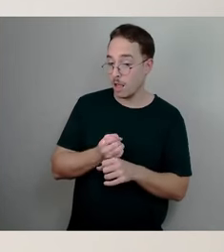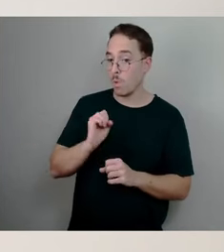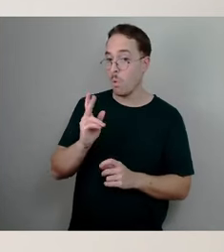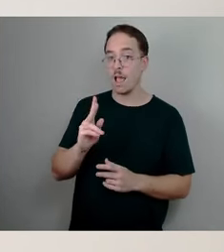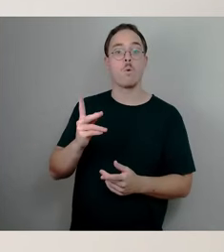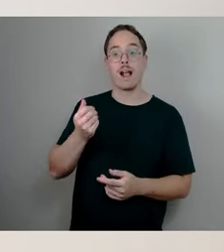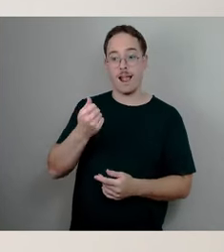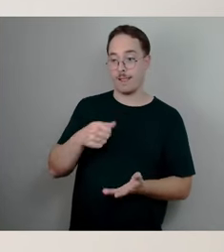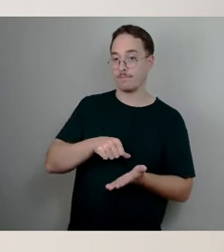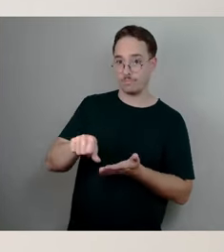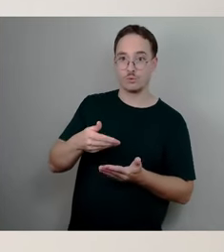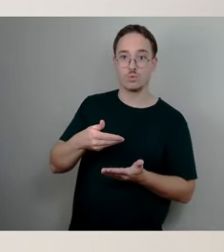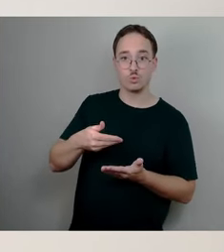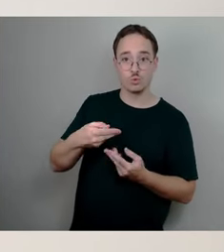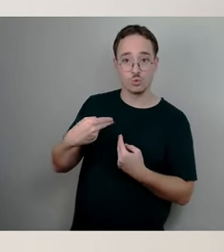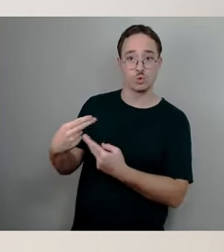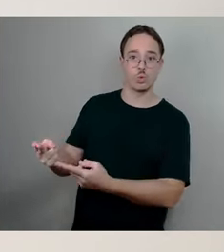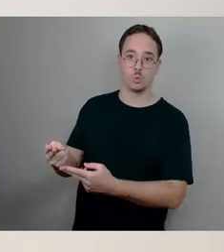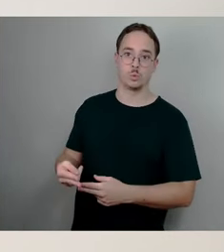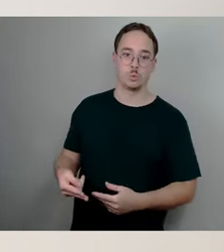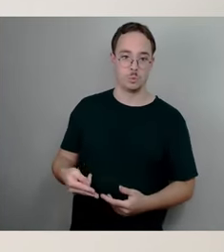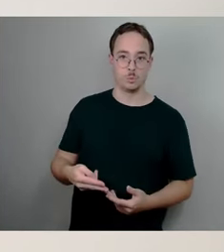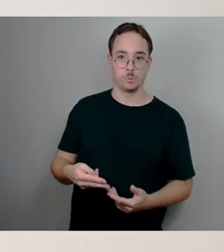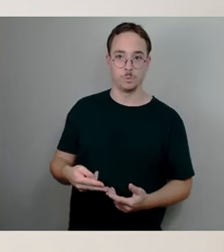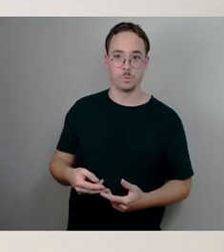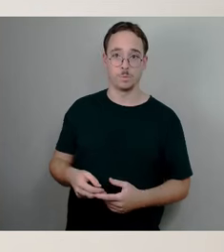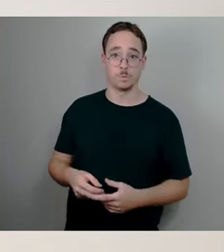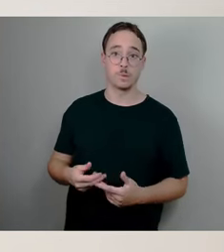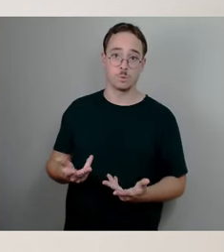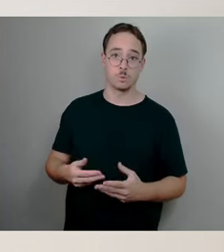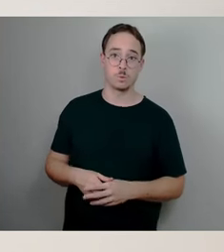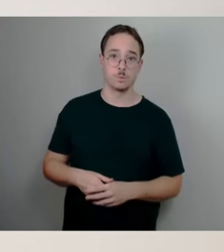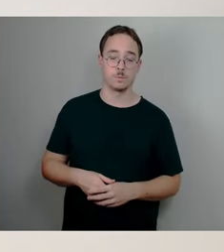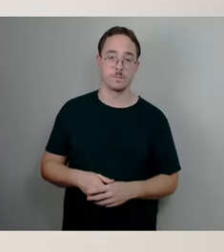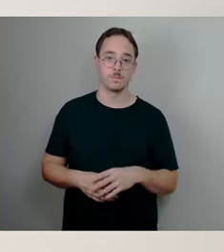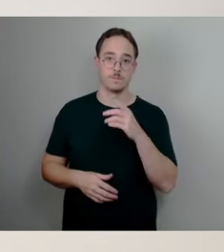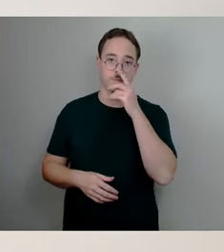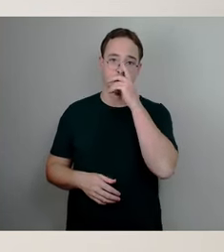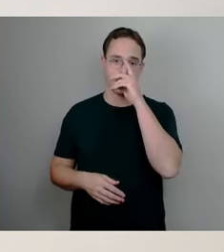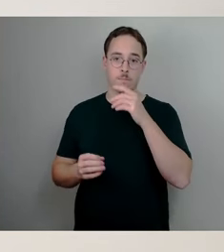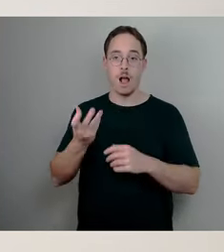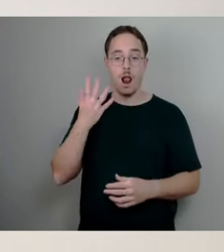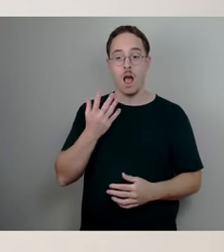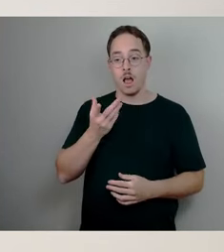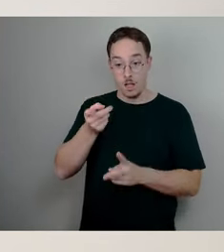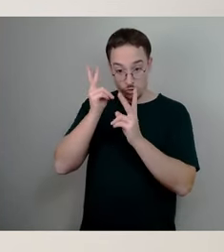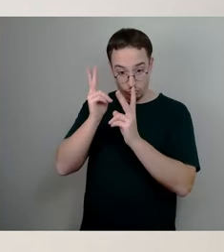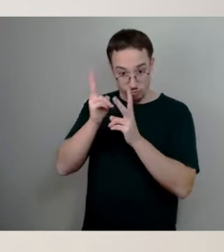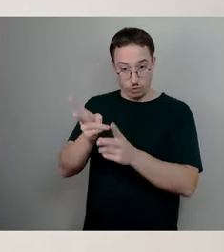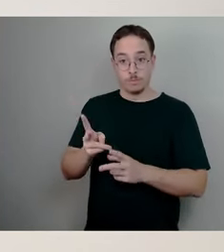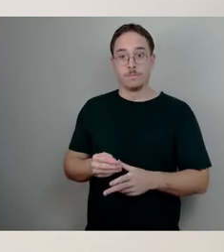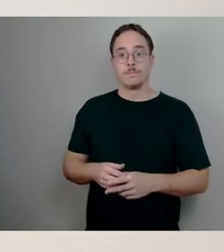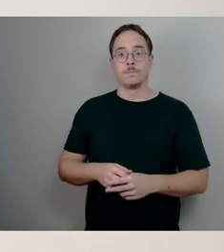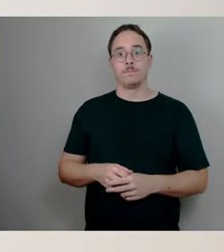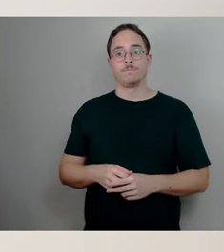Ausfällen in der Kita angeht. Aber in der Tat ist es auch richtig, was Frau Frohwieser sagt, dass das